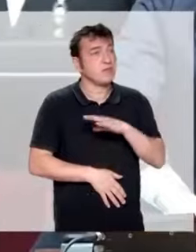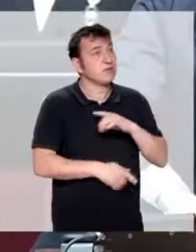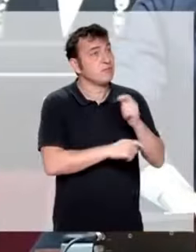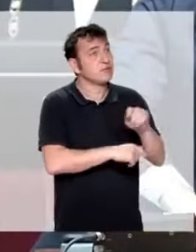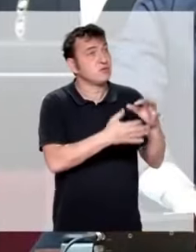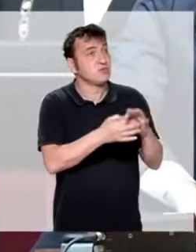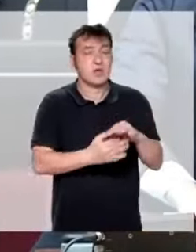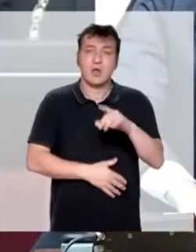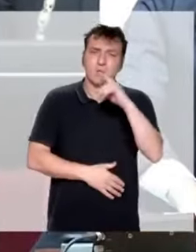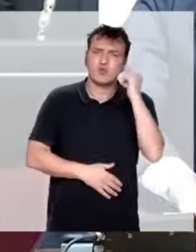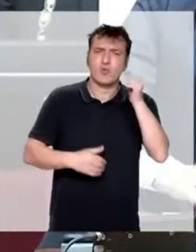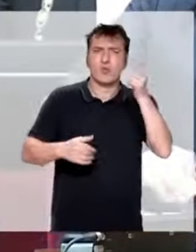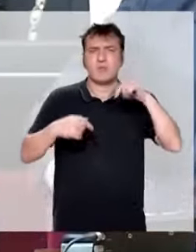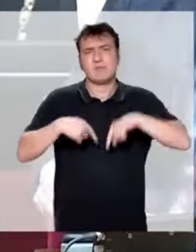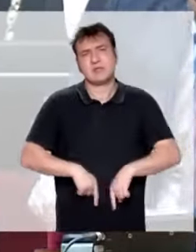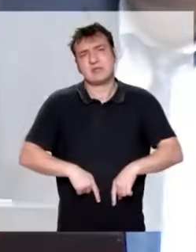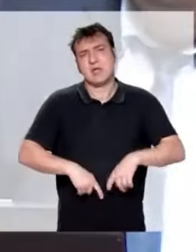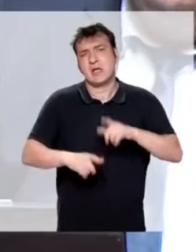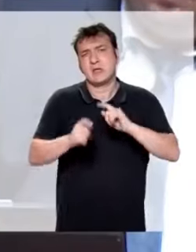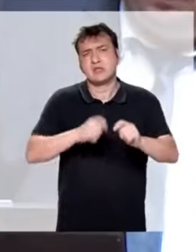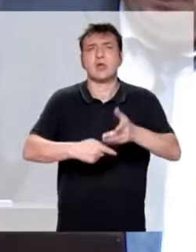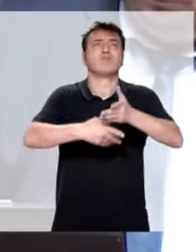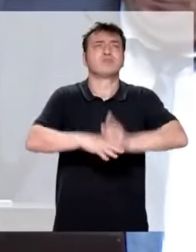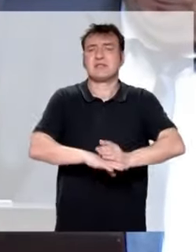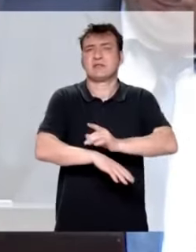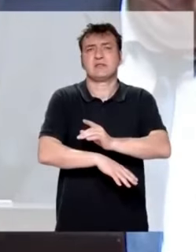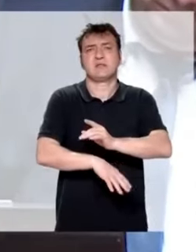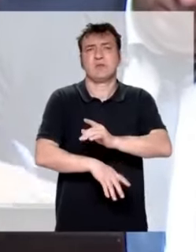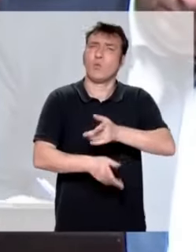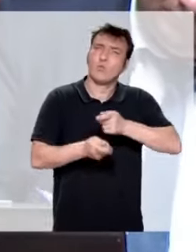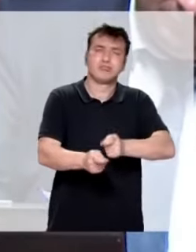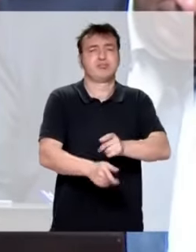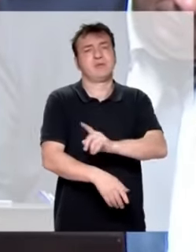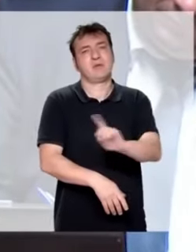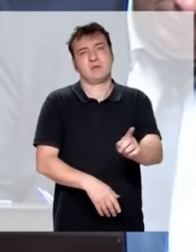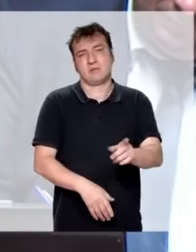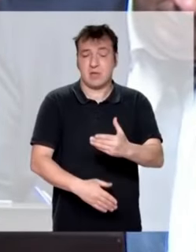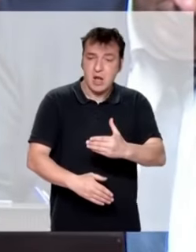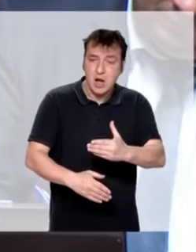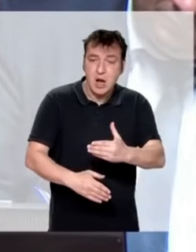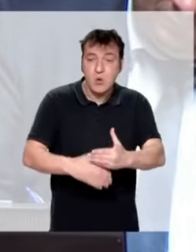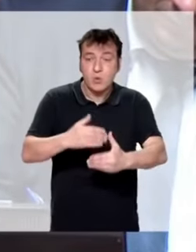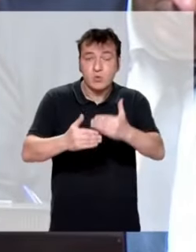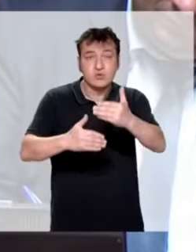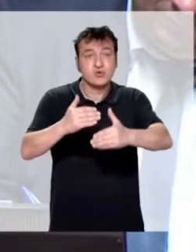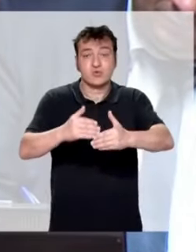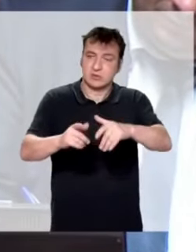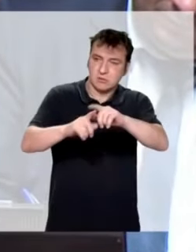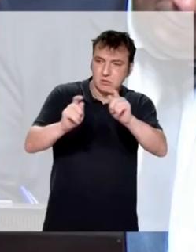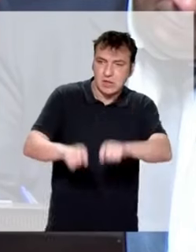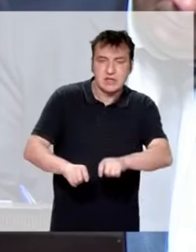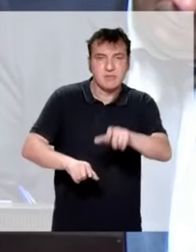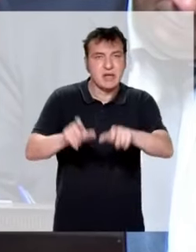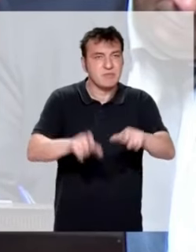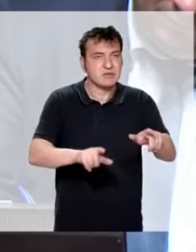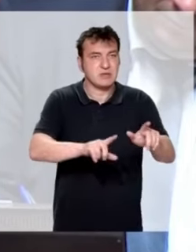Monsieur le Premier ministre, le dialogue ne se décrète pas ni il s'impose. Il se construit dans le respect des forces en présence.